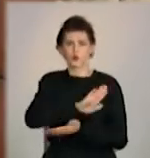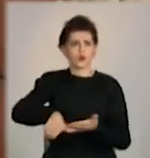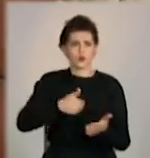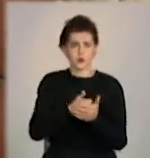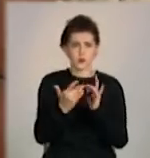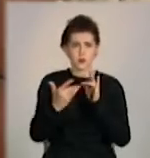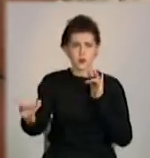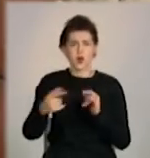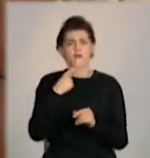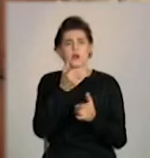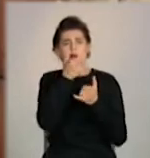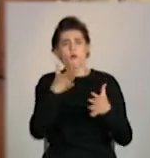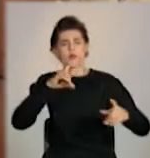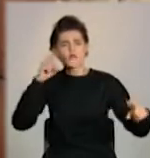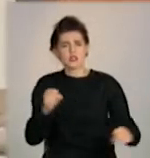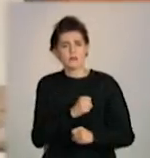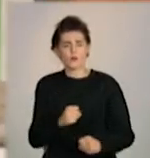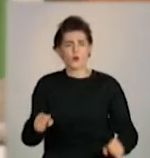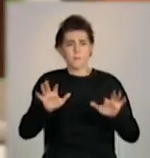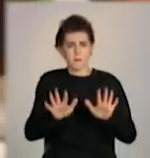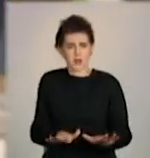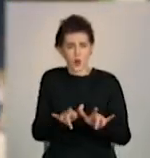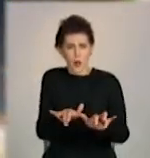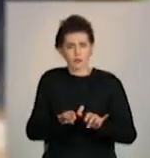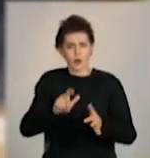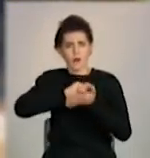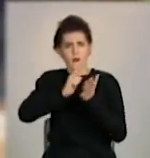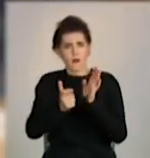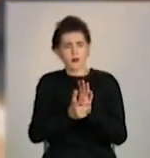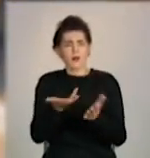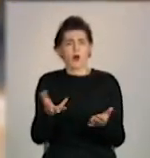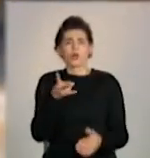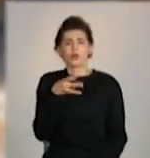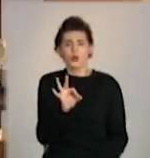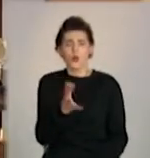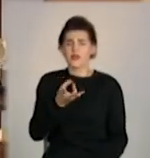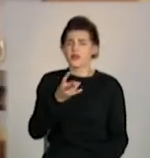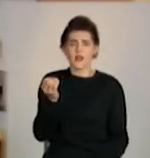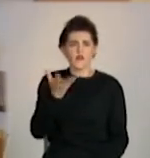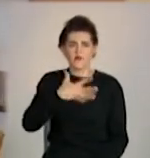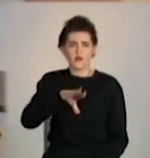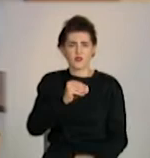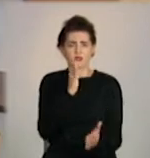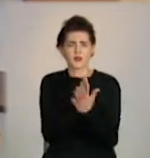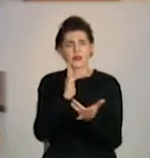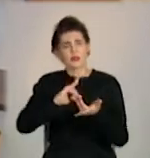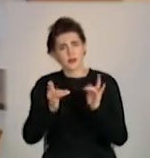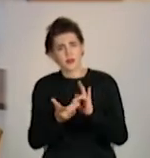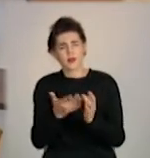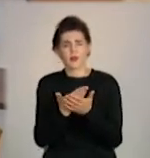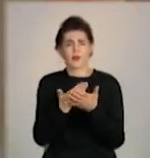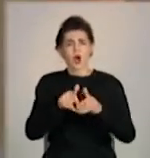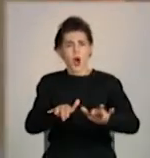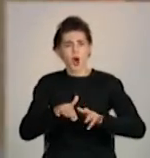Мовляв, у комп'ютерному класі неможливо проводити уроки відразу з кількох дисциплін. Ноутбуки є не в усіх кабінетах, та й вайфай подекуди лише